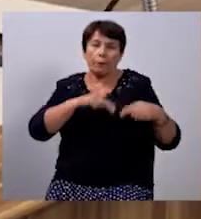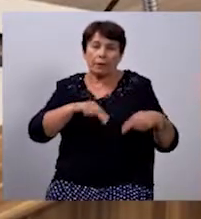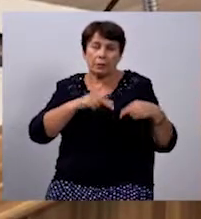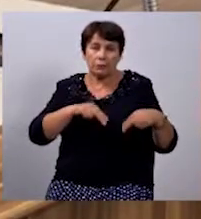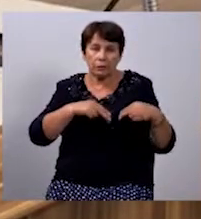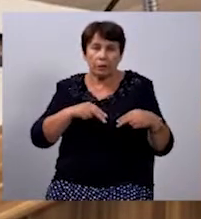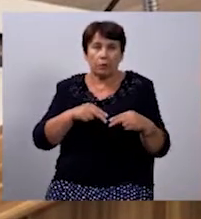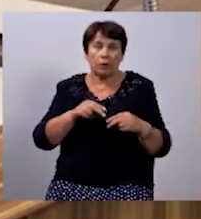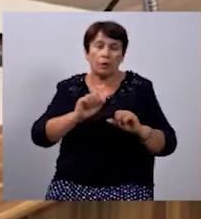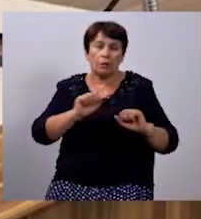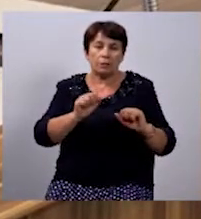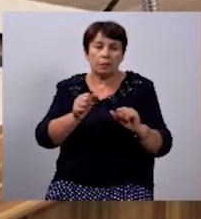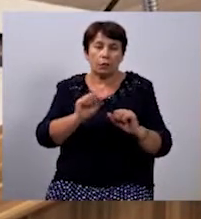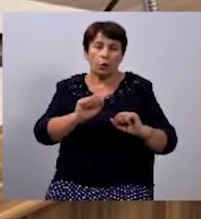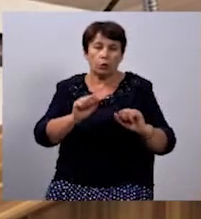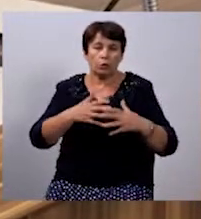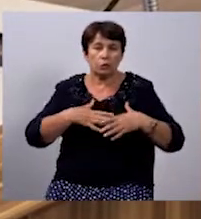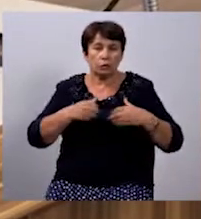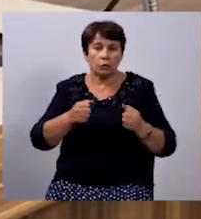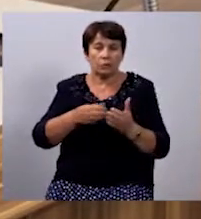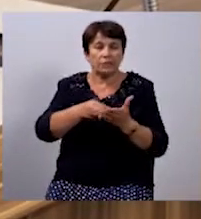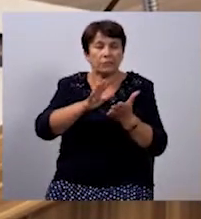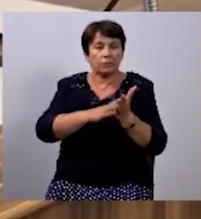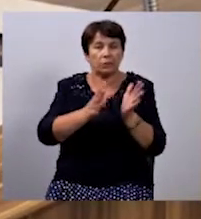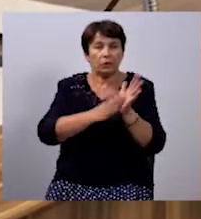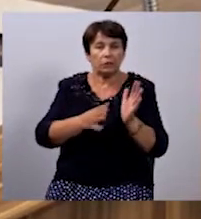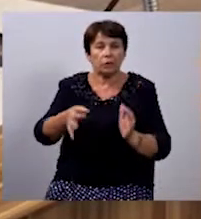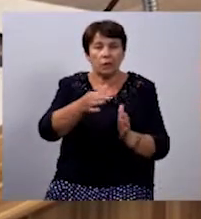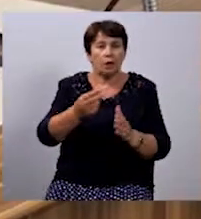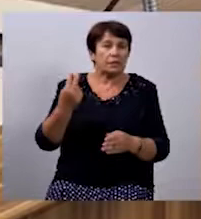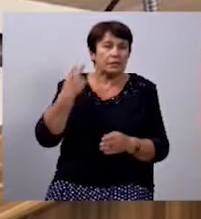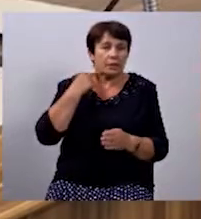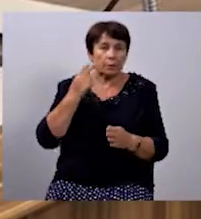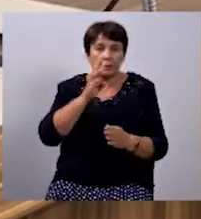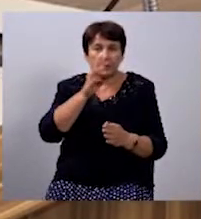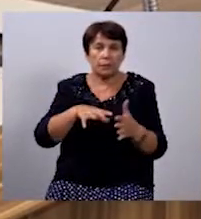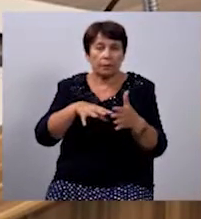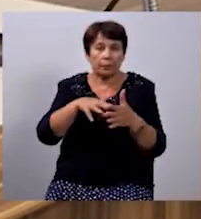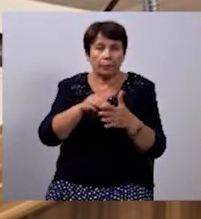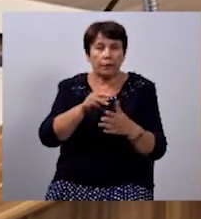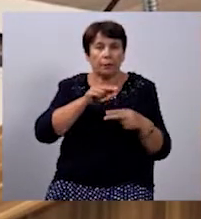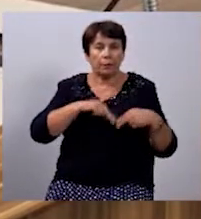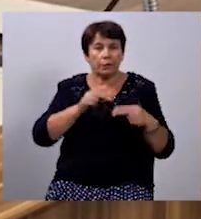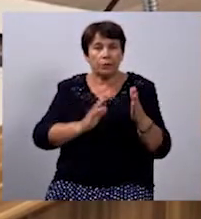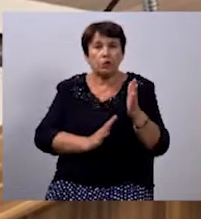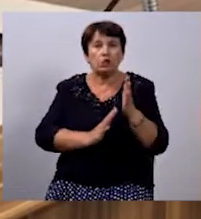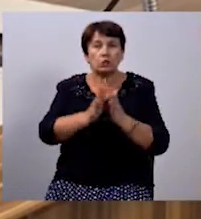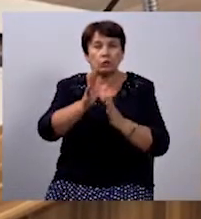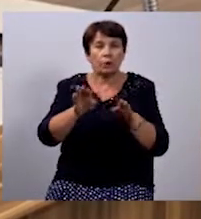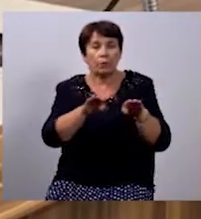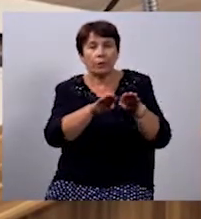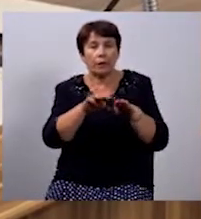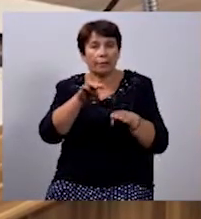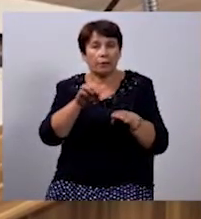закладів охорони здоров'я зафіксовано в 9 областях, в яких заборгованість виплати зароблати працівникам зросла в порівнянні з травнем